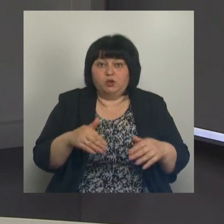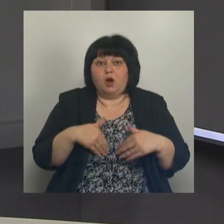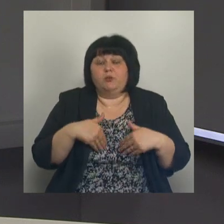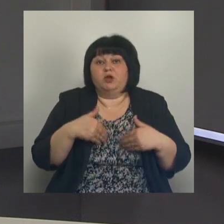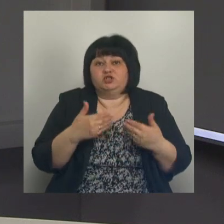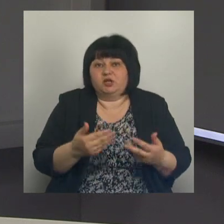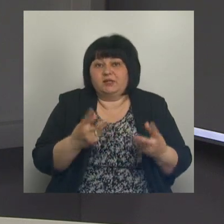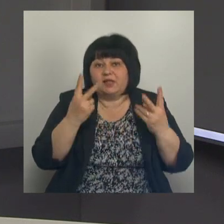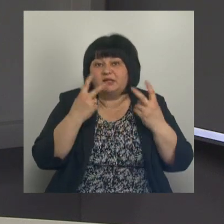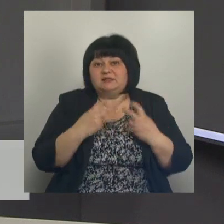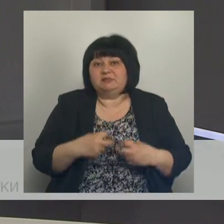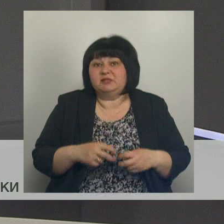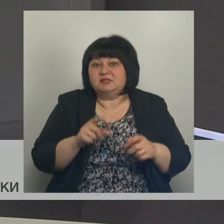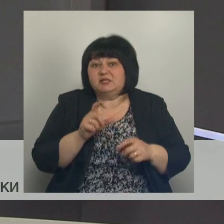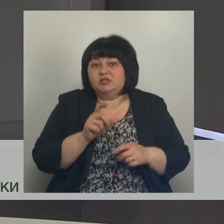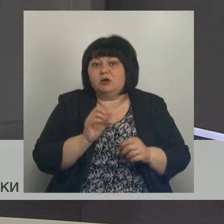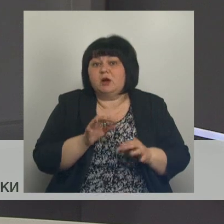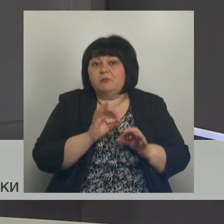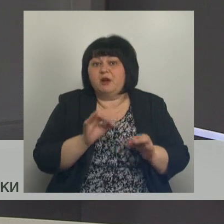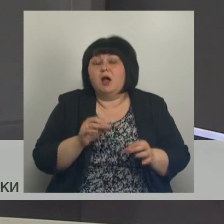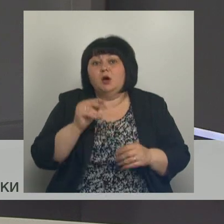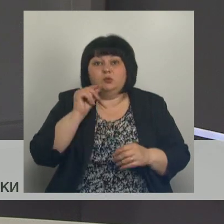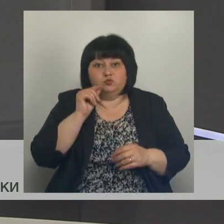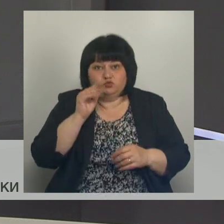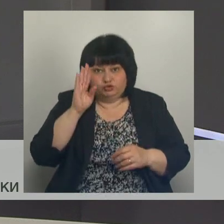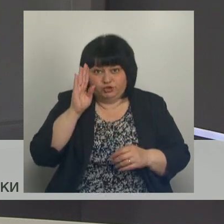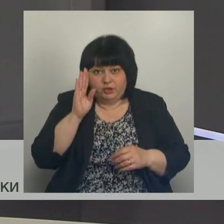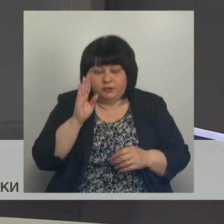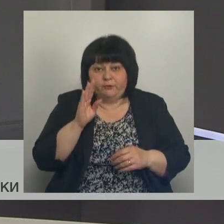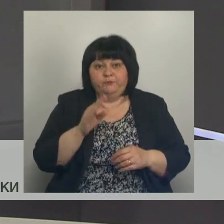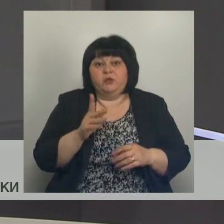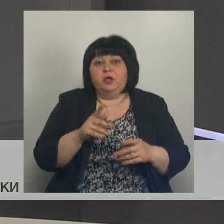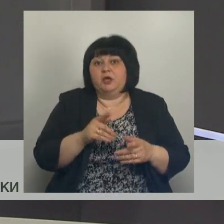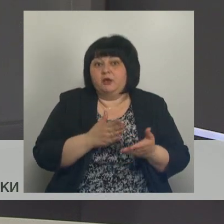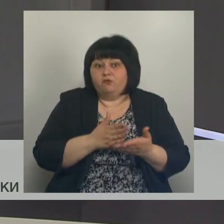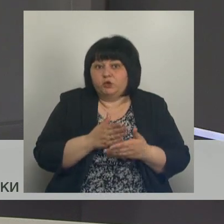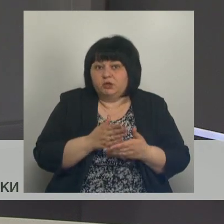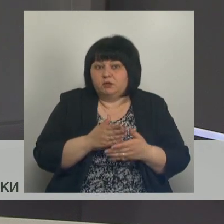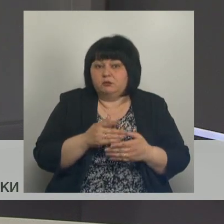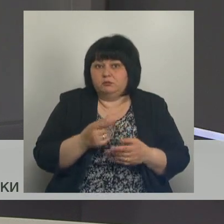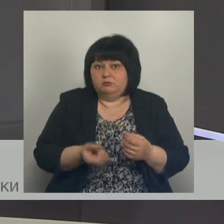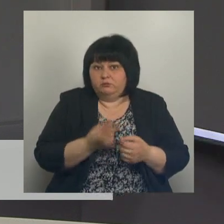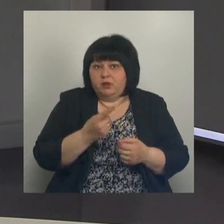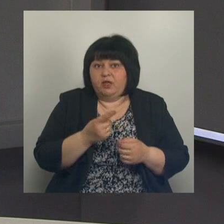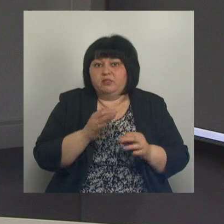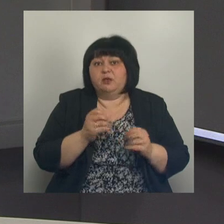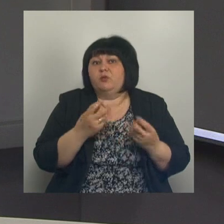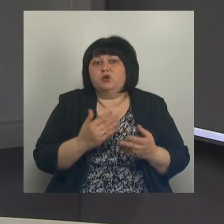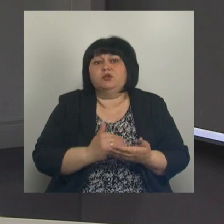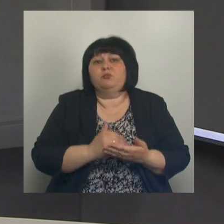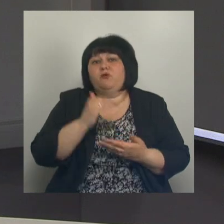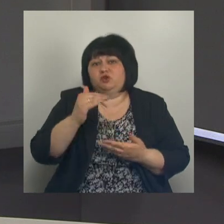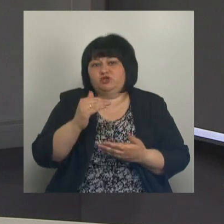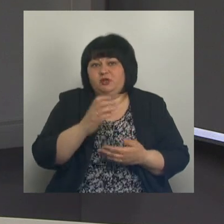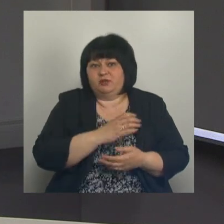диспансеризацию, как правило, мужчины, и в ходе диспансеризации выявляется, что у него не просто повышенное давление,